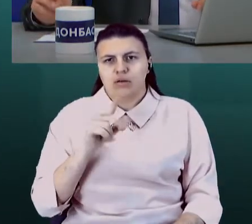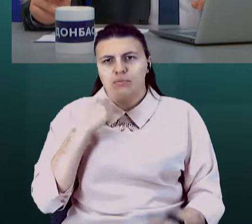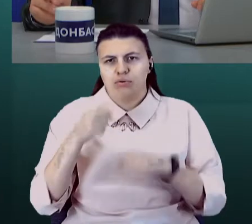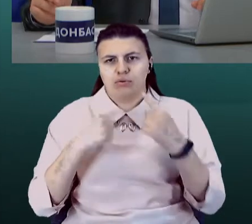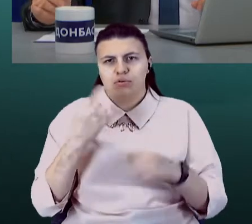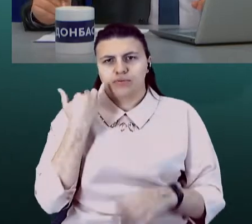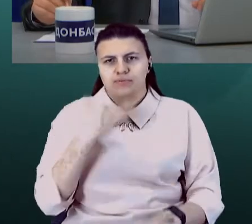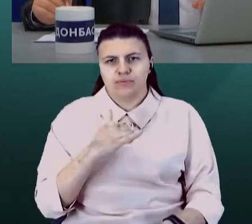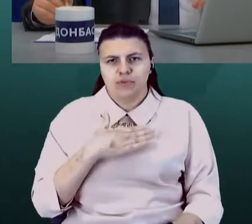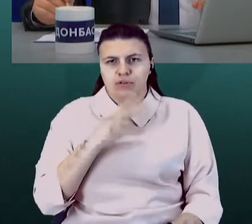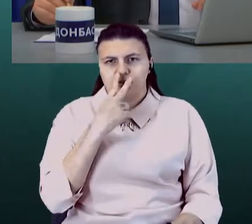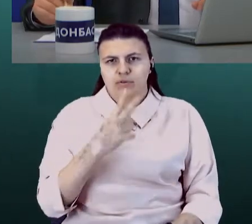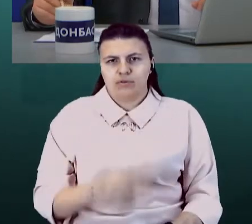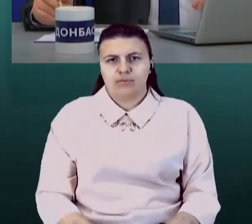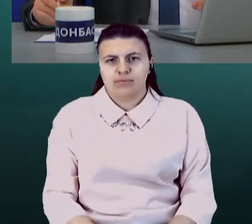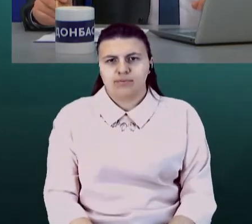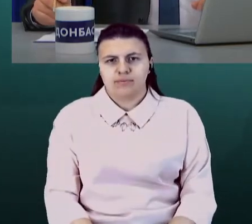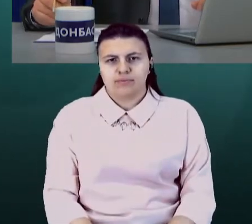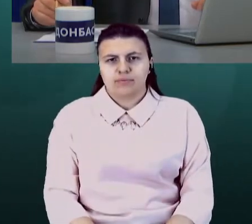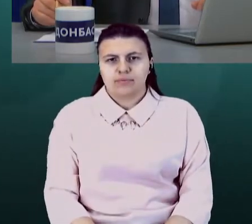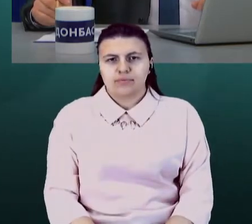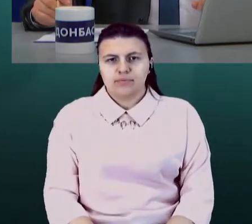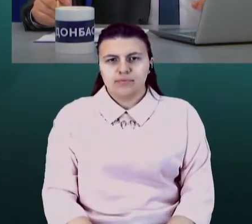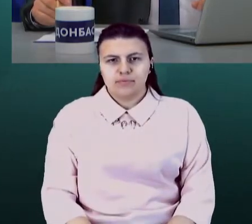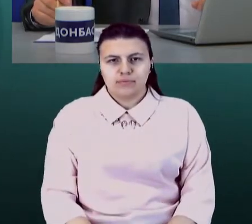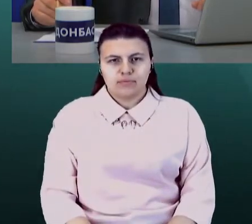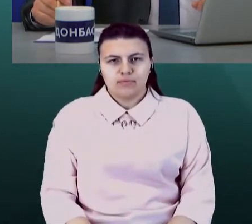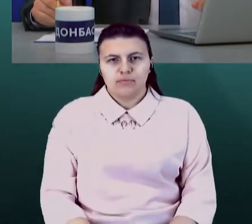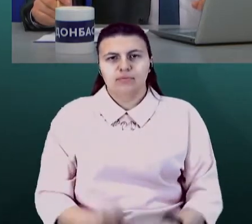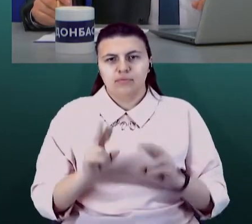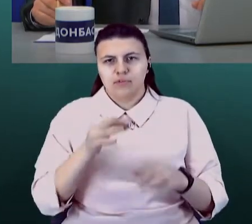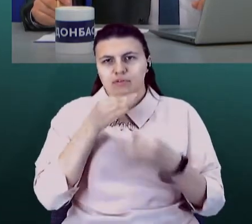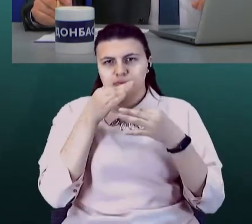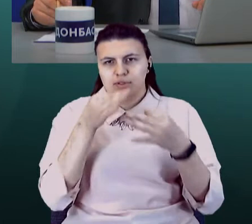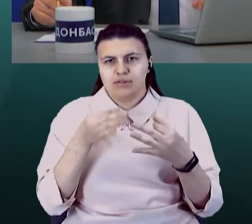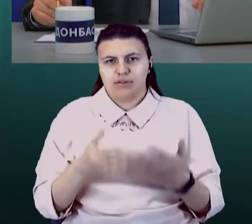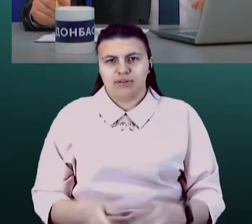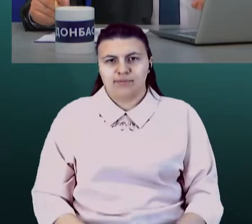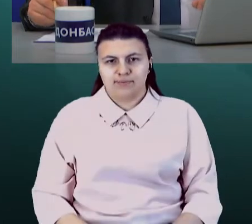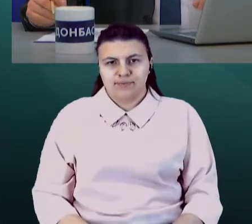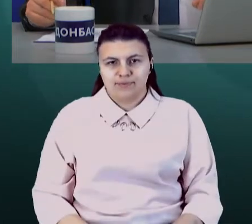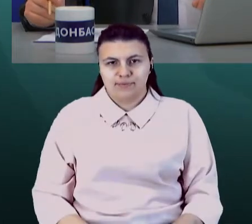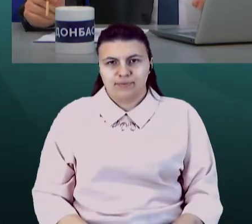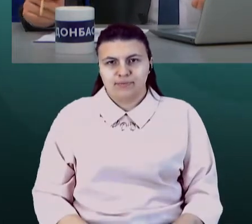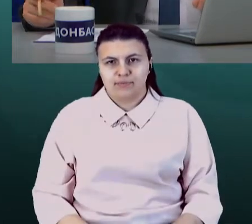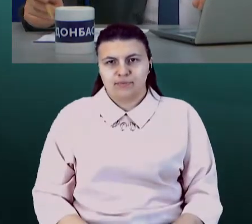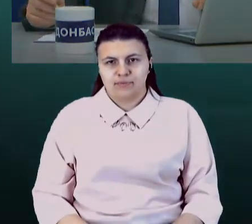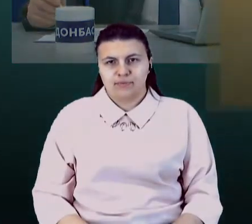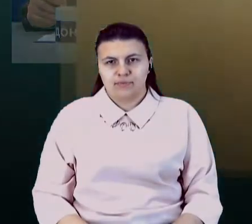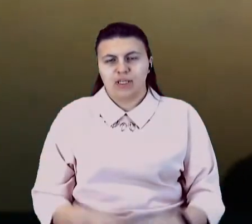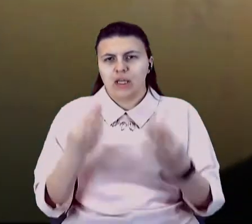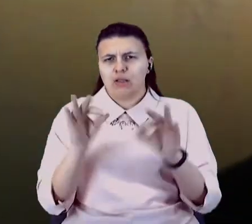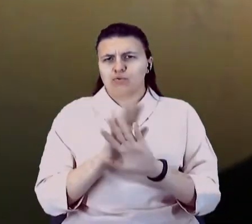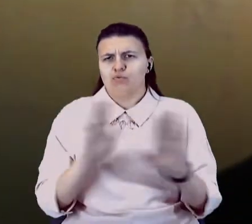нашого глядача? Як вам сказати? Не дозволяти людям